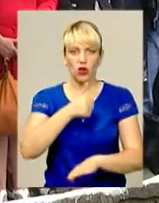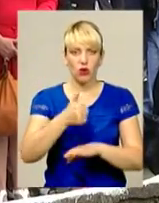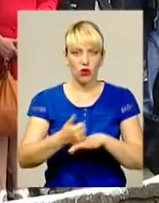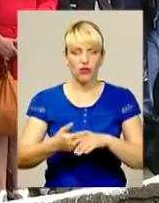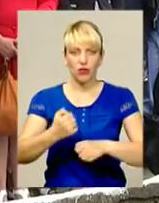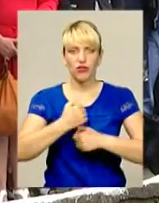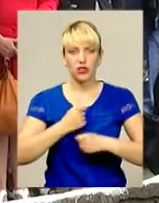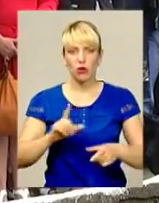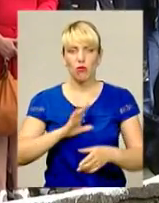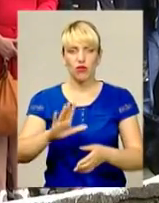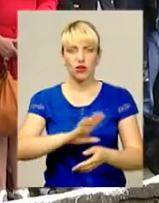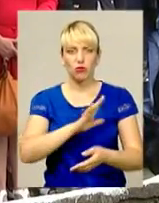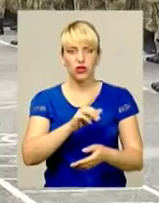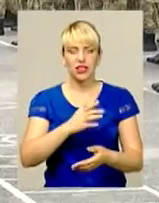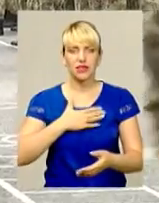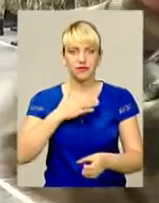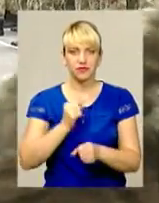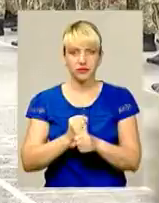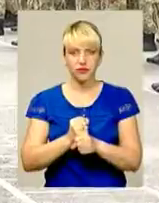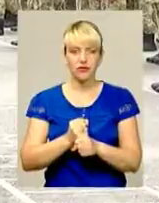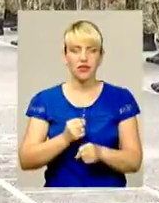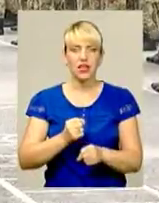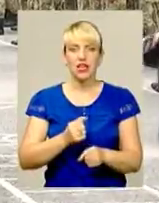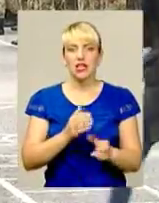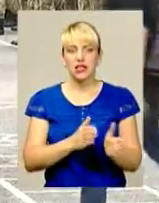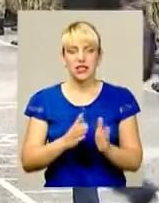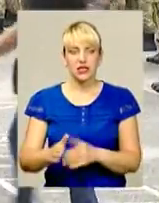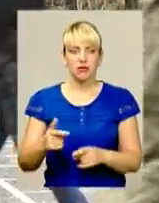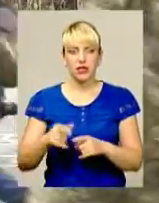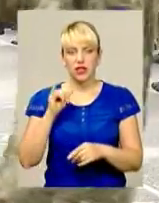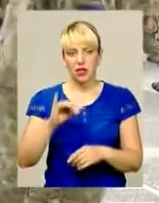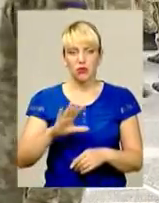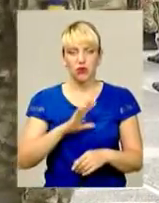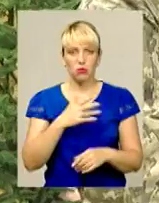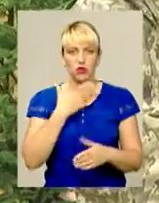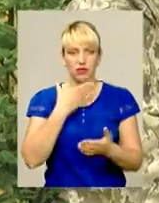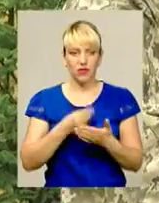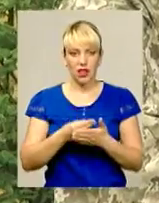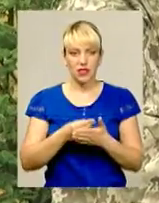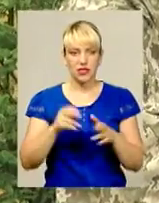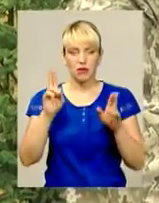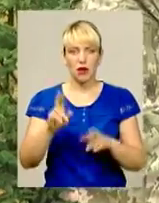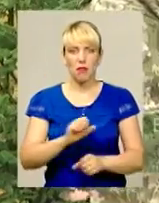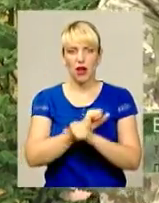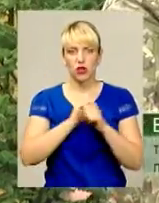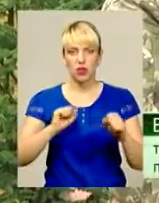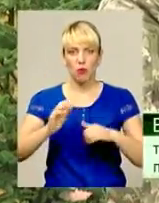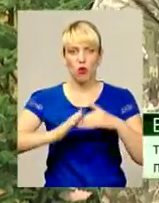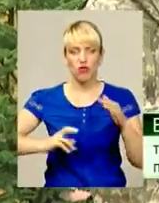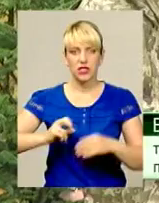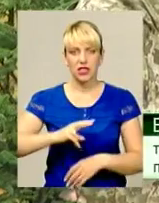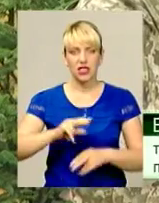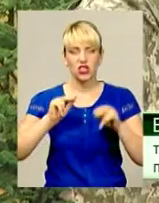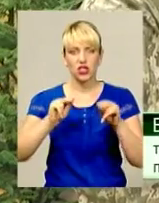у війську має бути залізна дисципліна. А ще прикордонники мають власні принципи. Патріотизм, професіоналізм,